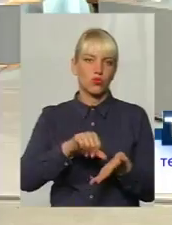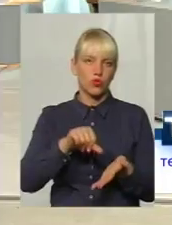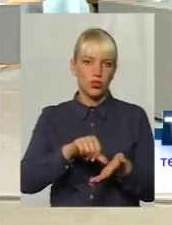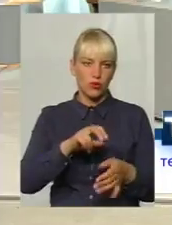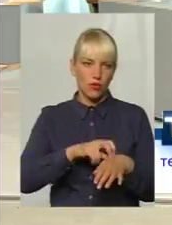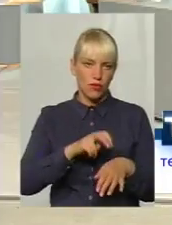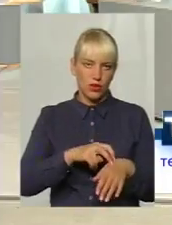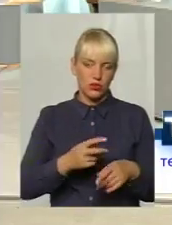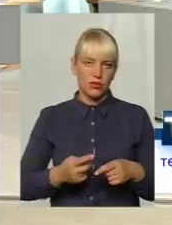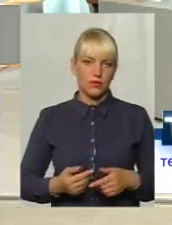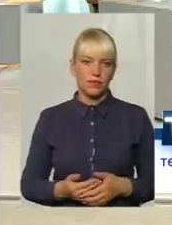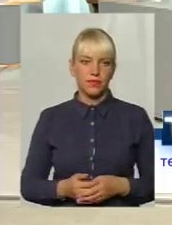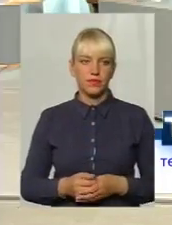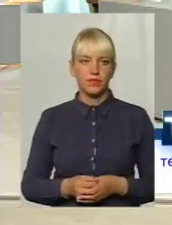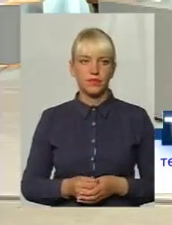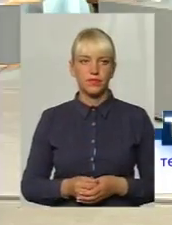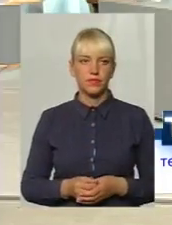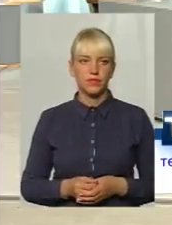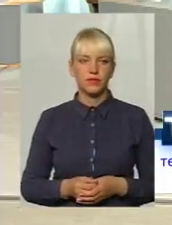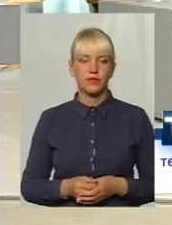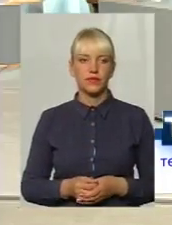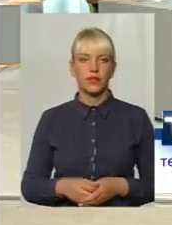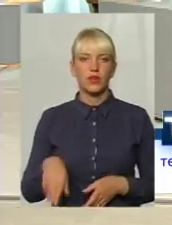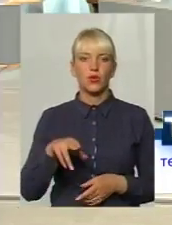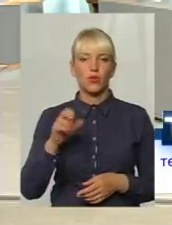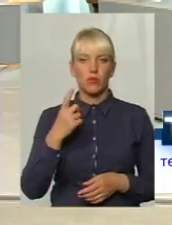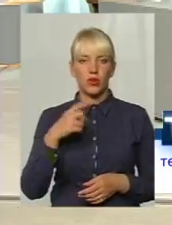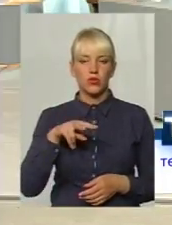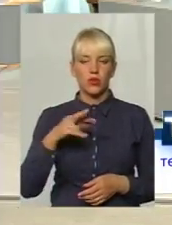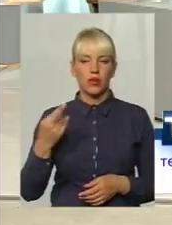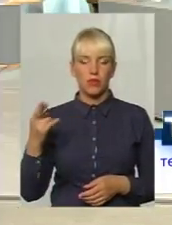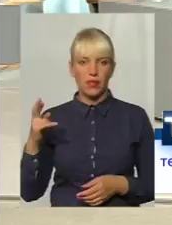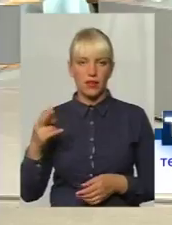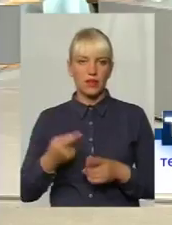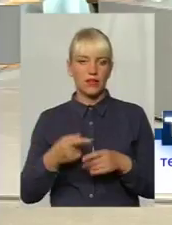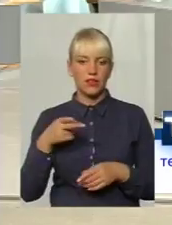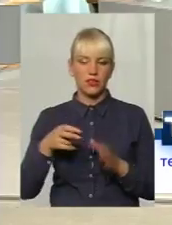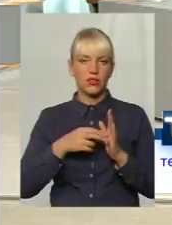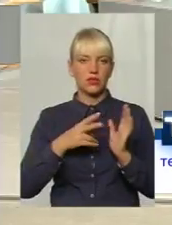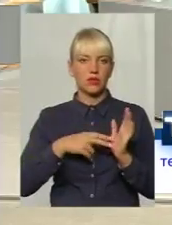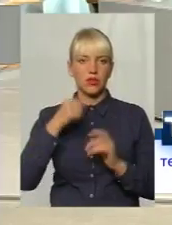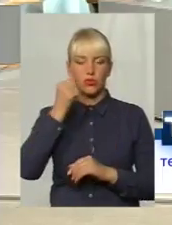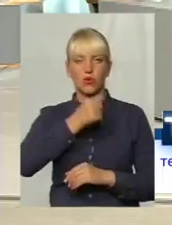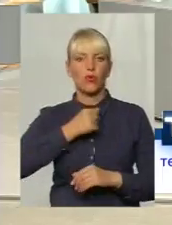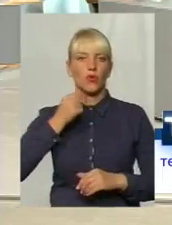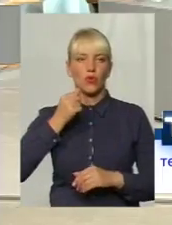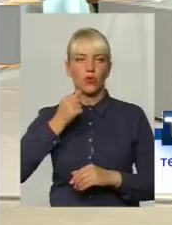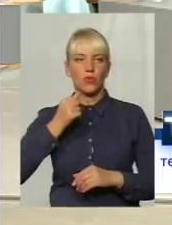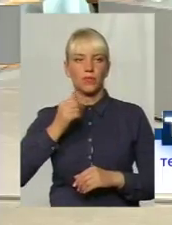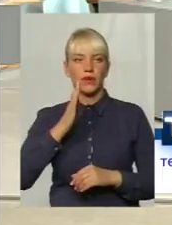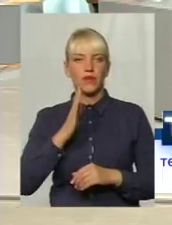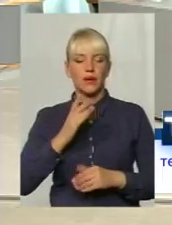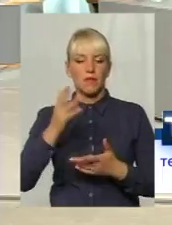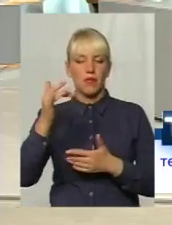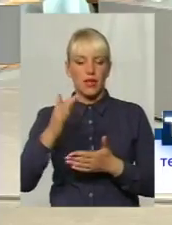педіатра, якщо таке приходиться. Значить, до 1 липня 2017 року в